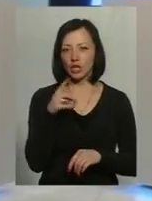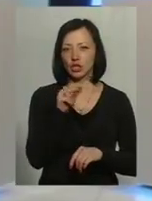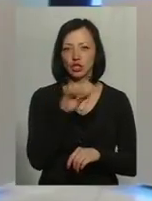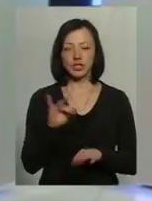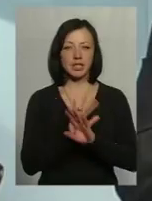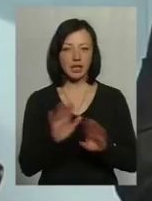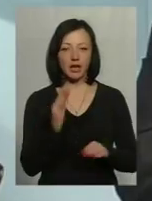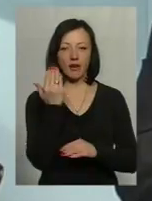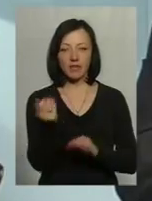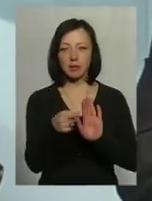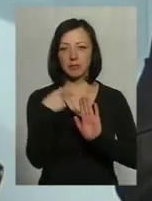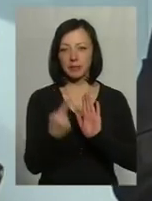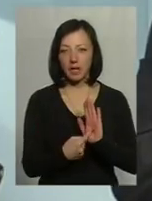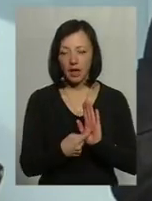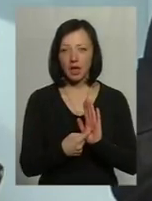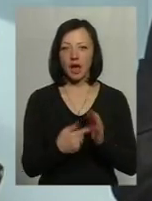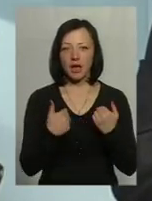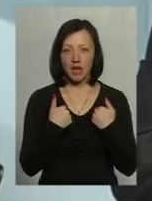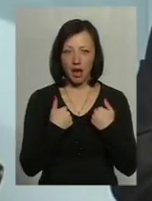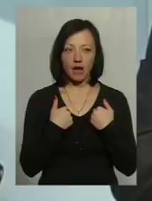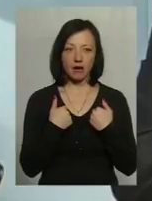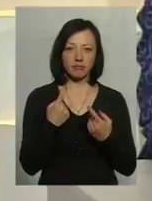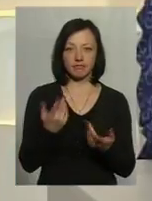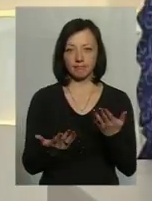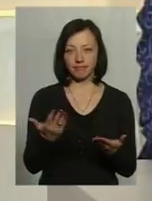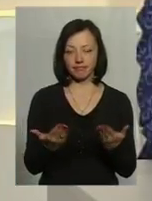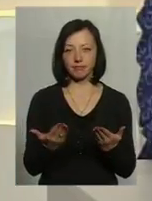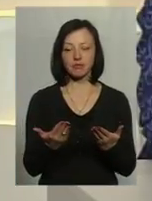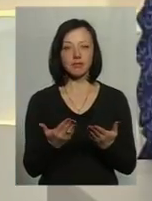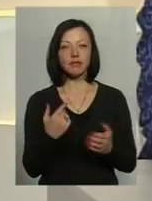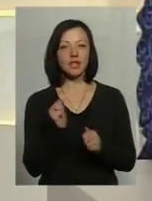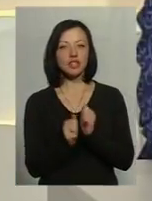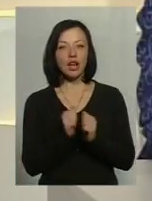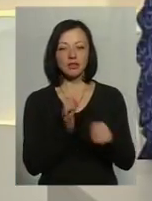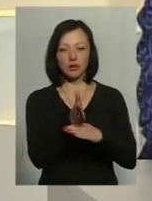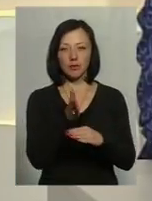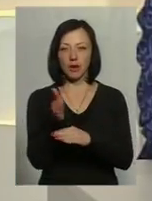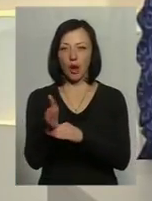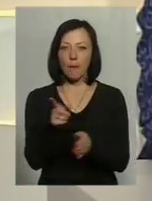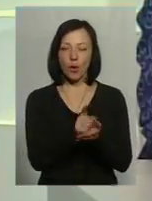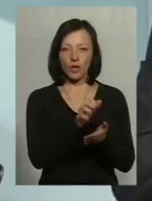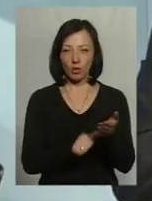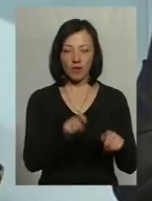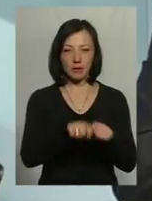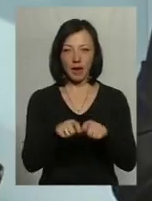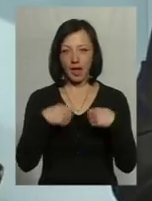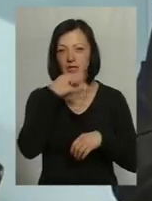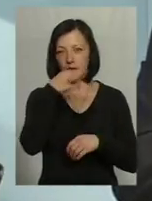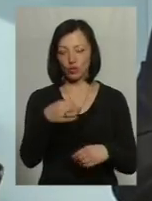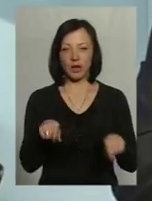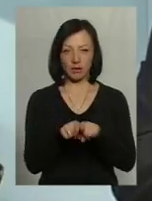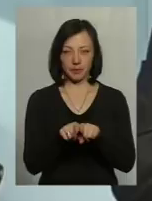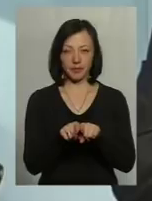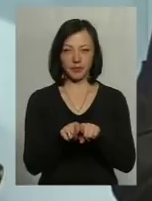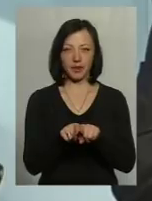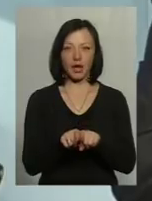але ви нібито згадали питання те, в якому я в форматі вагався. Отвіться, для того, як часто ходить фіскальна служба на перевірки, я вам назву такі конкретні дві цифри.